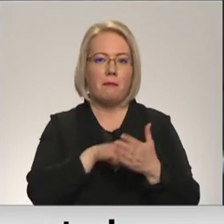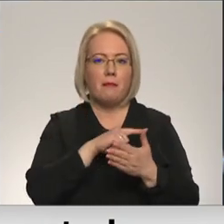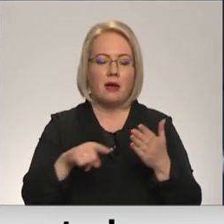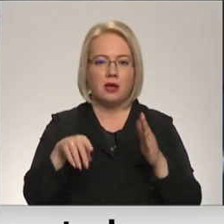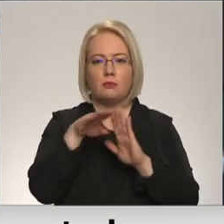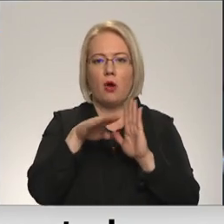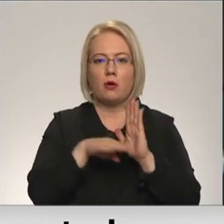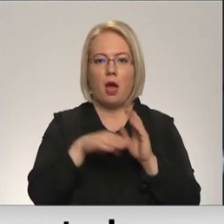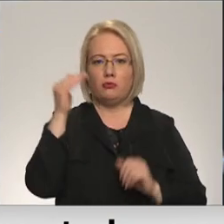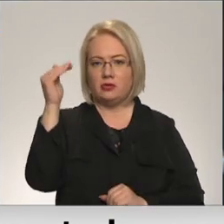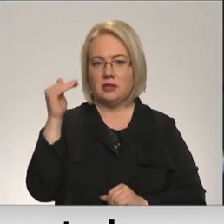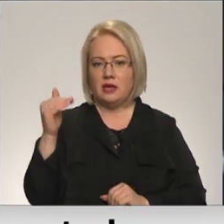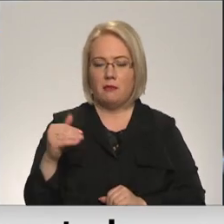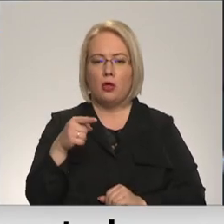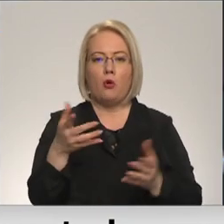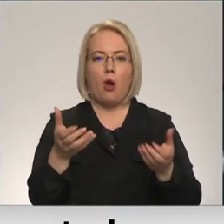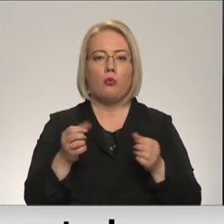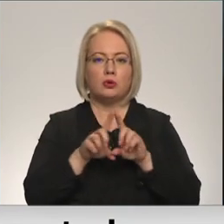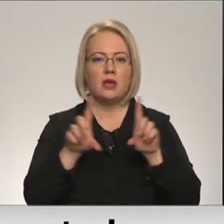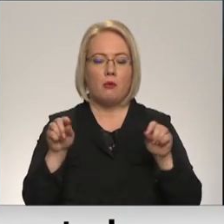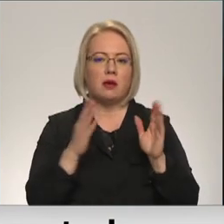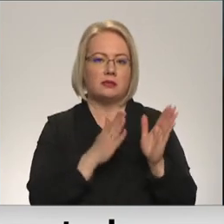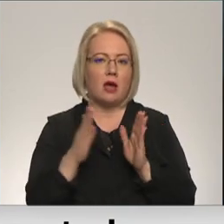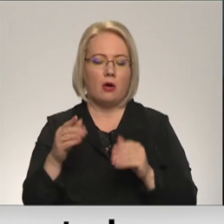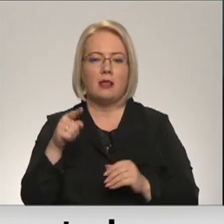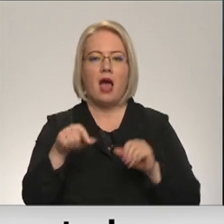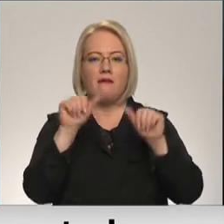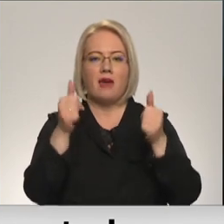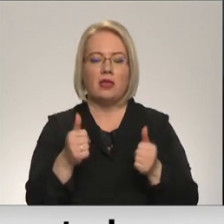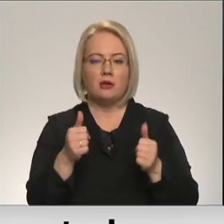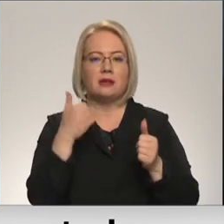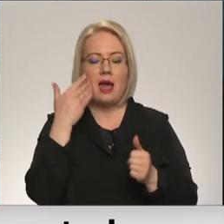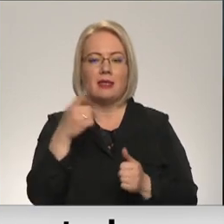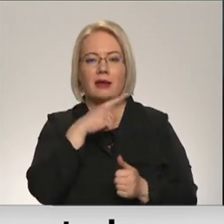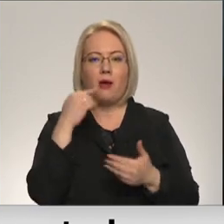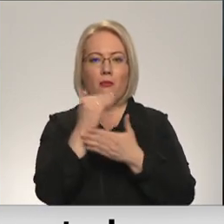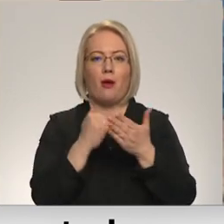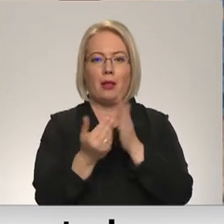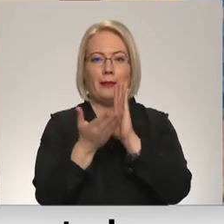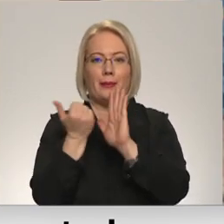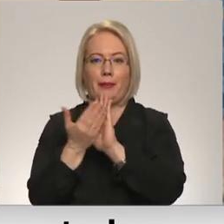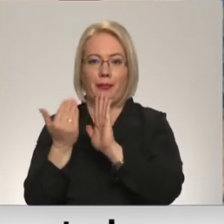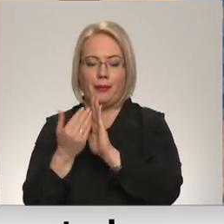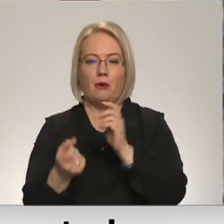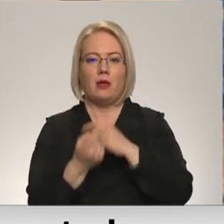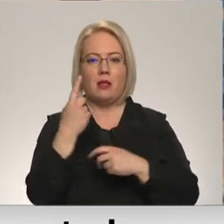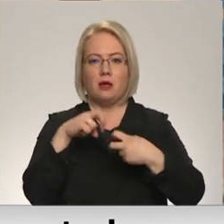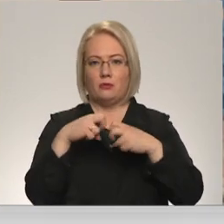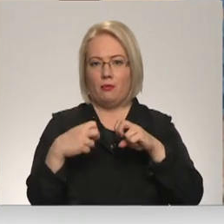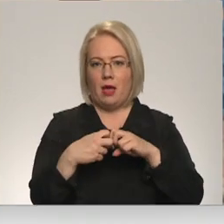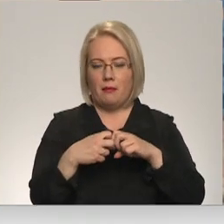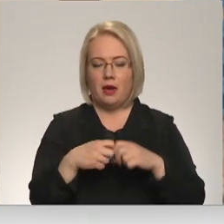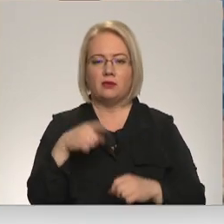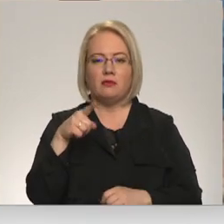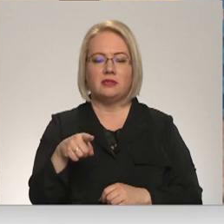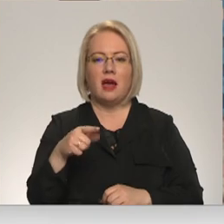kanālu secība. To uzņēmumā sakārtošot. Tā veidojusies izņemot Krievijas kanāls no apraidas. Operātorim ir visas tiesības